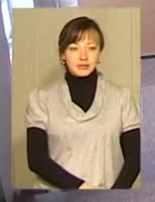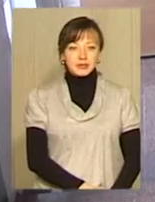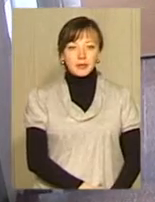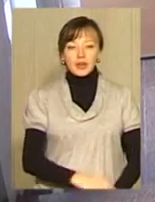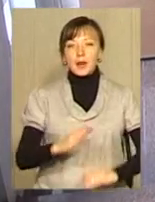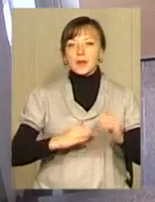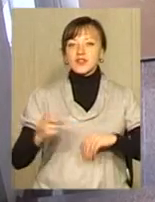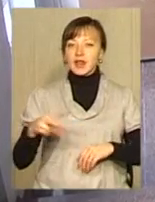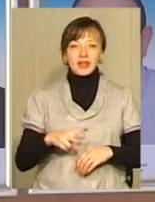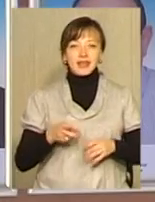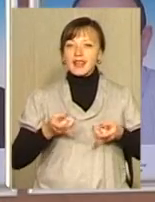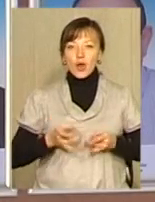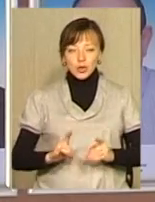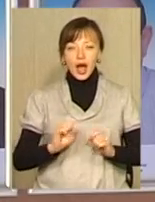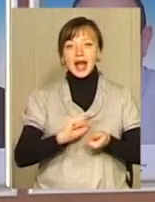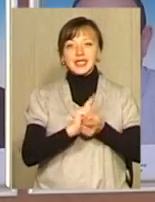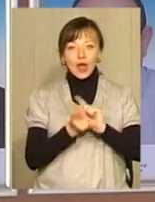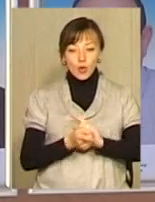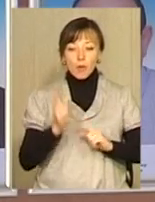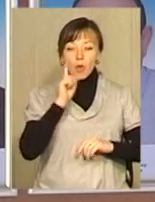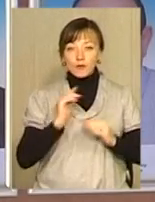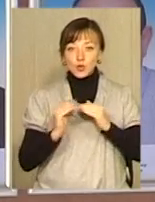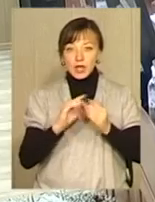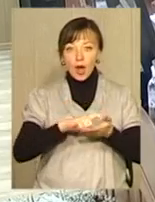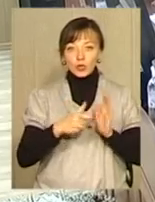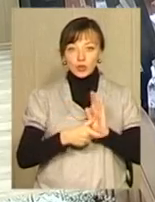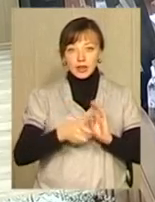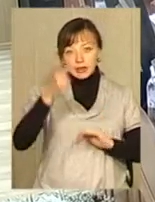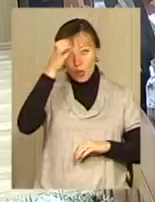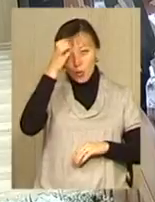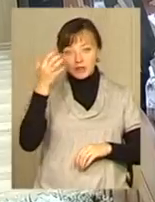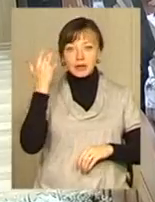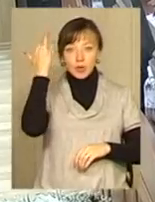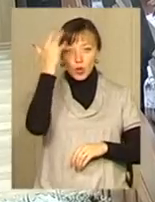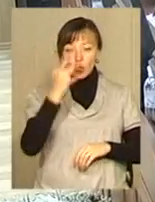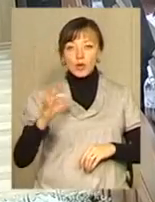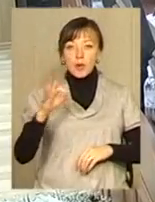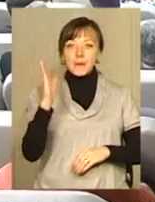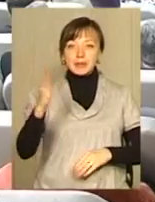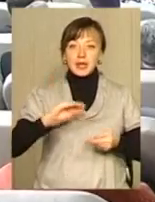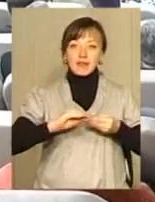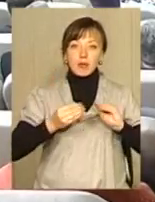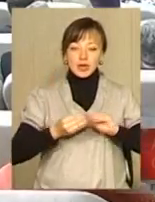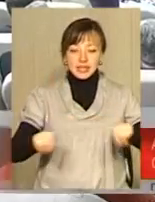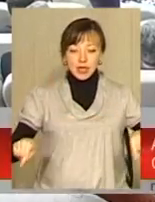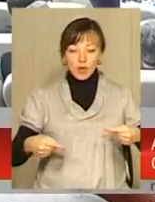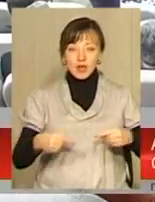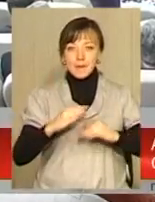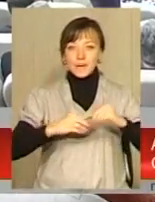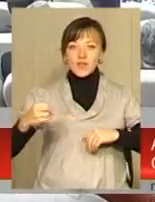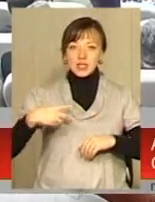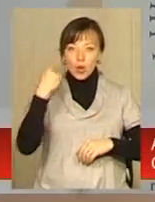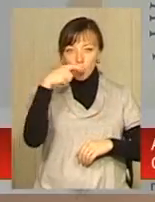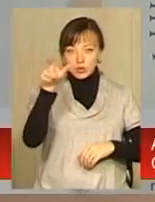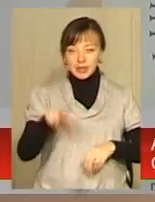Професіоналами не народжуються, ними стають. Поки в сусідній аудиторії науковці міркують про перспективи і проблеми становлення професійної особистості,